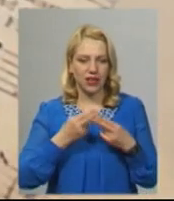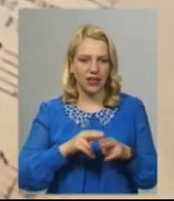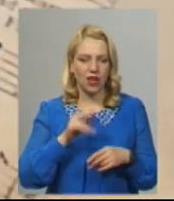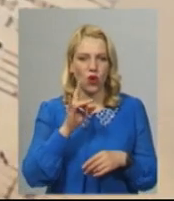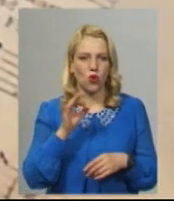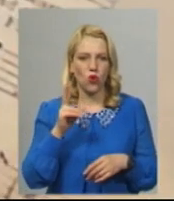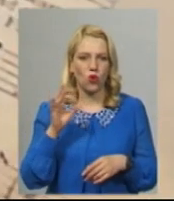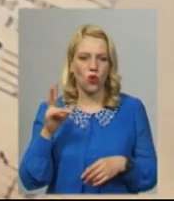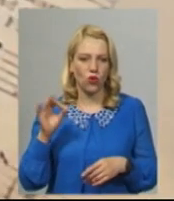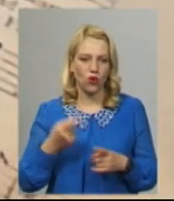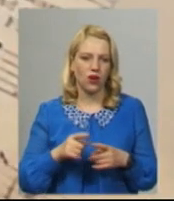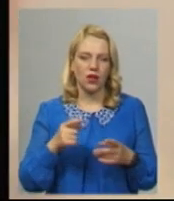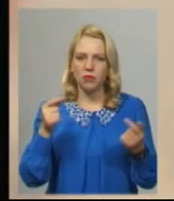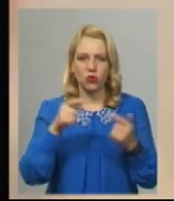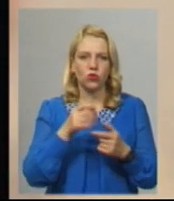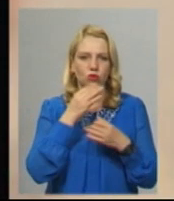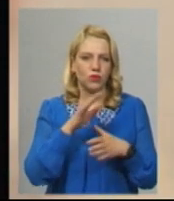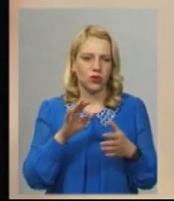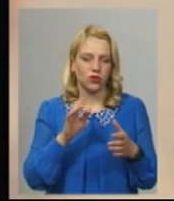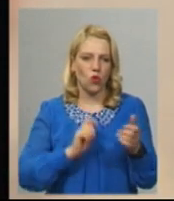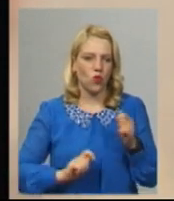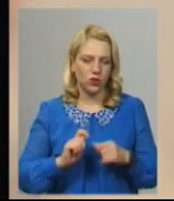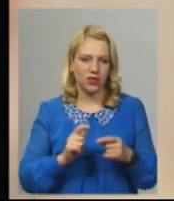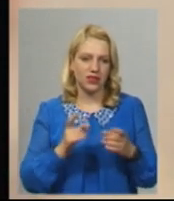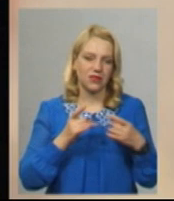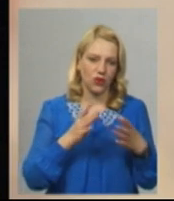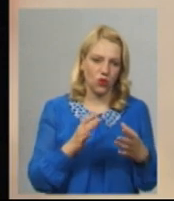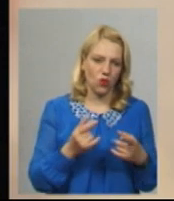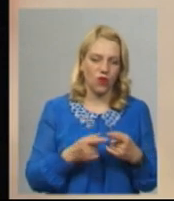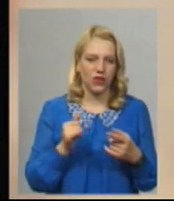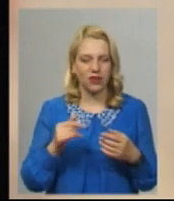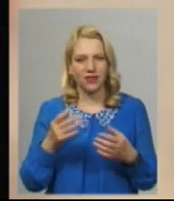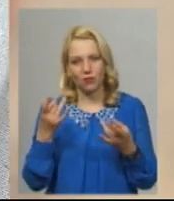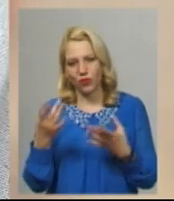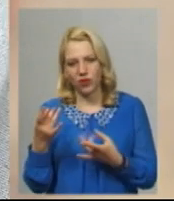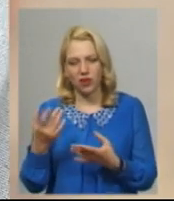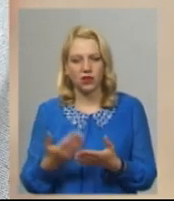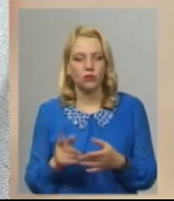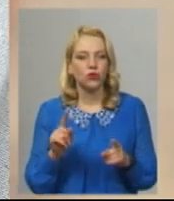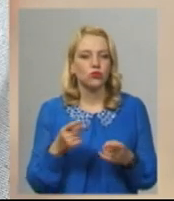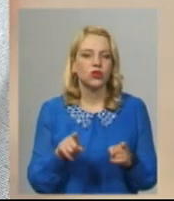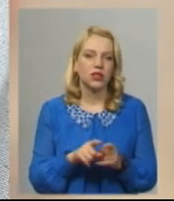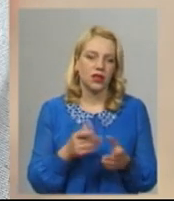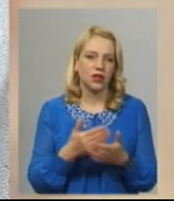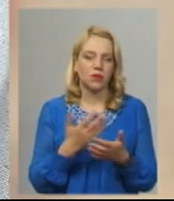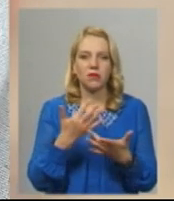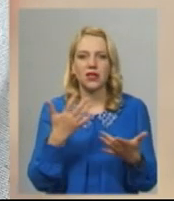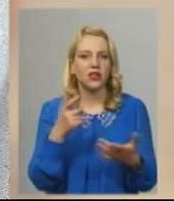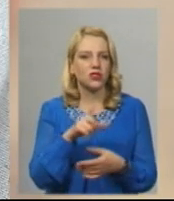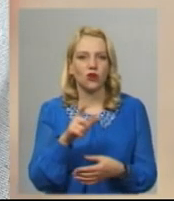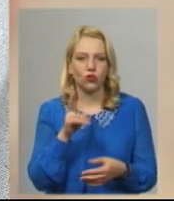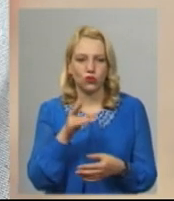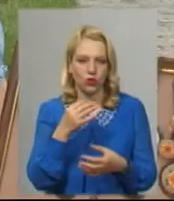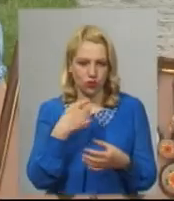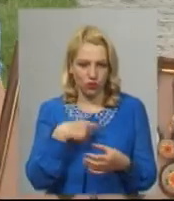будь-який одяг І святковий, і буденний Чому в такій фурнітурі? Тому що, наприклад, є різні люди, які можуть